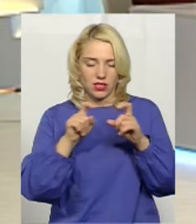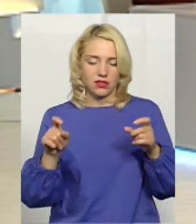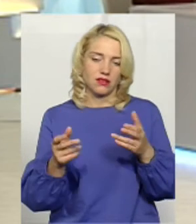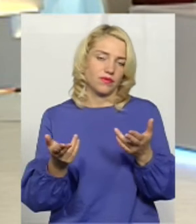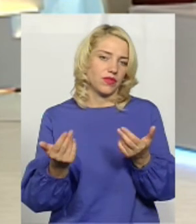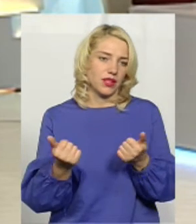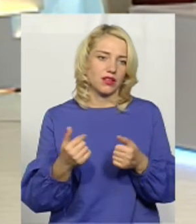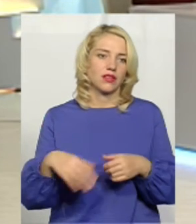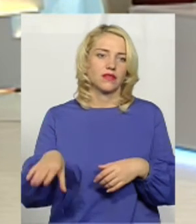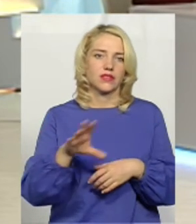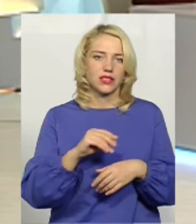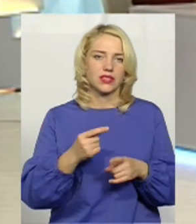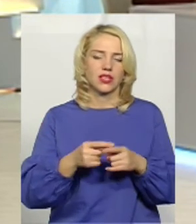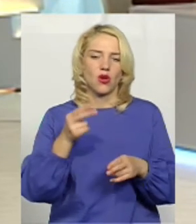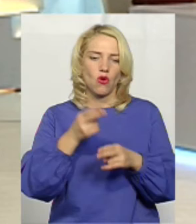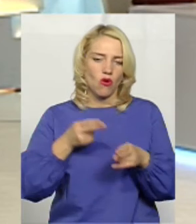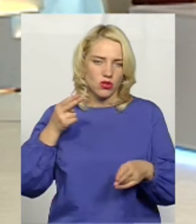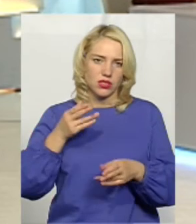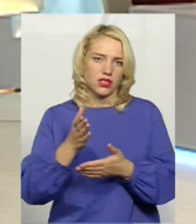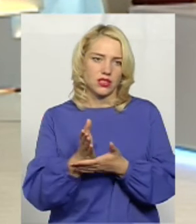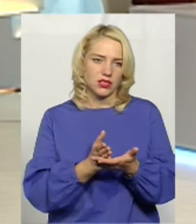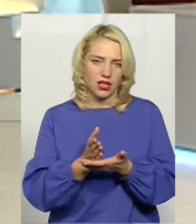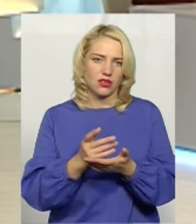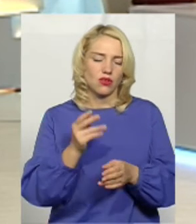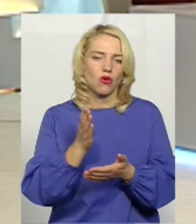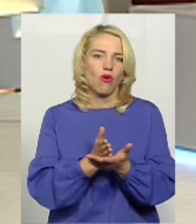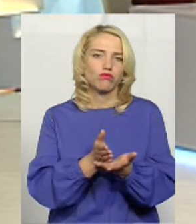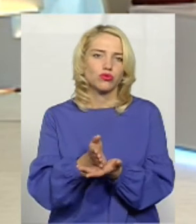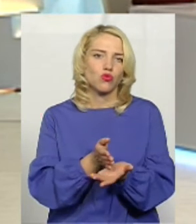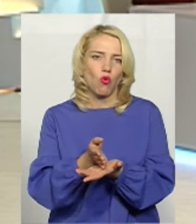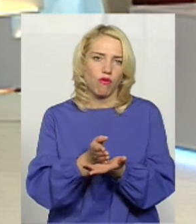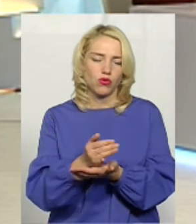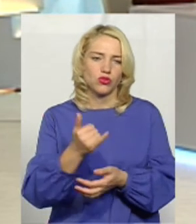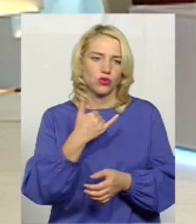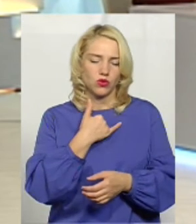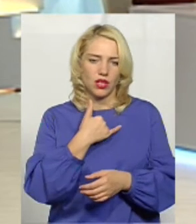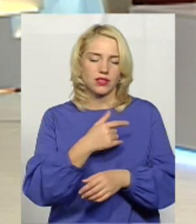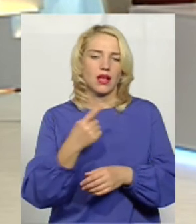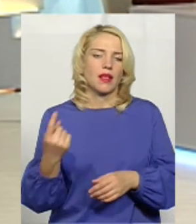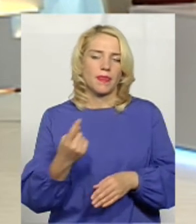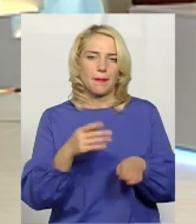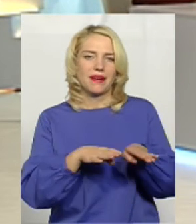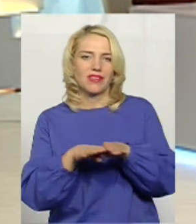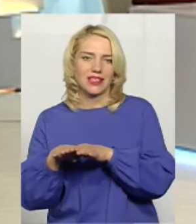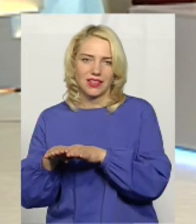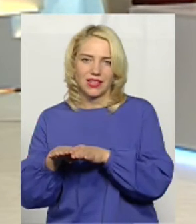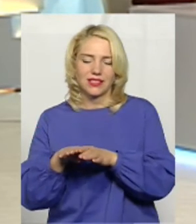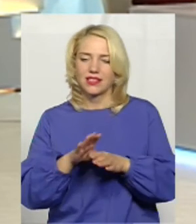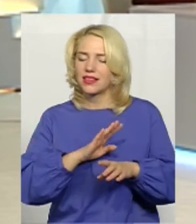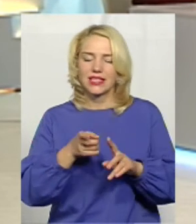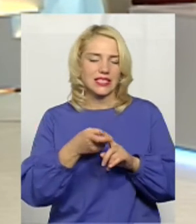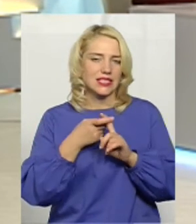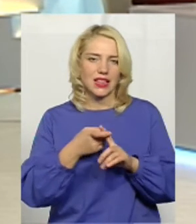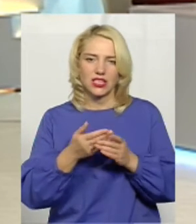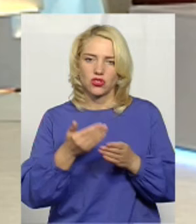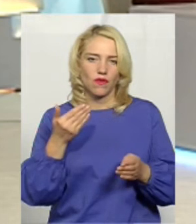невідкладні стани, всі гострі стани обслуговуються у нас в первинній ланці, незалежно від